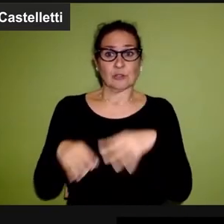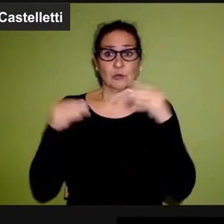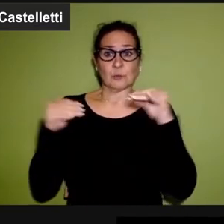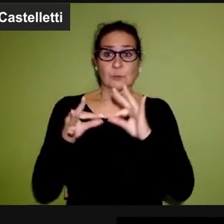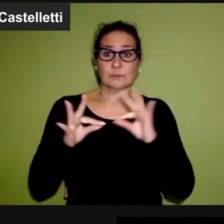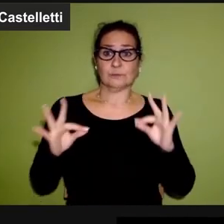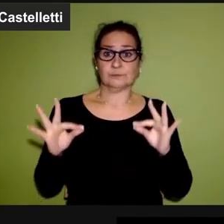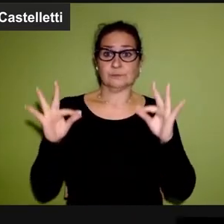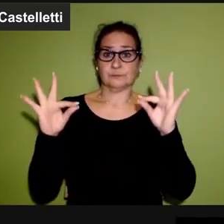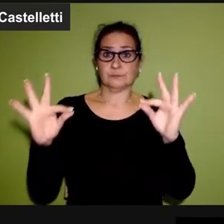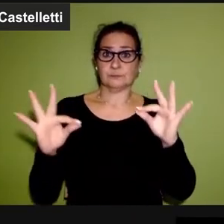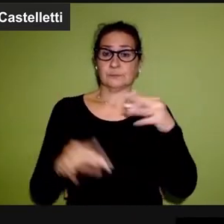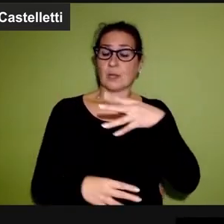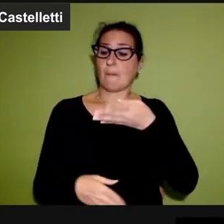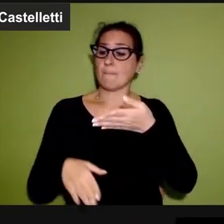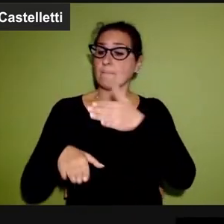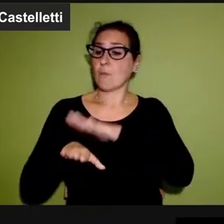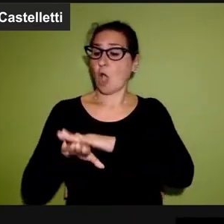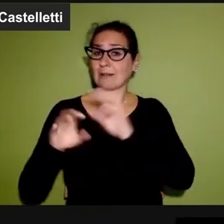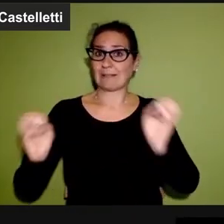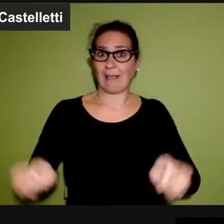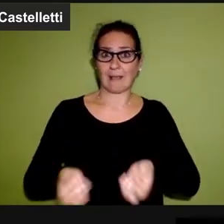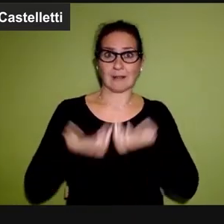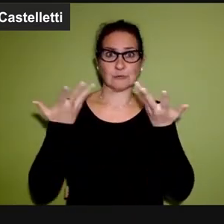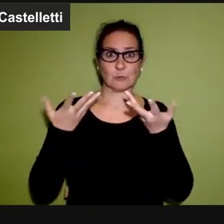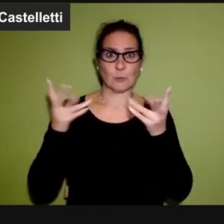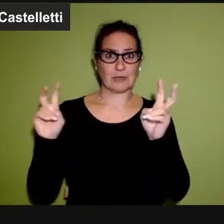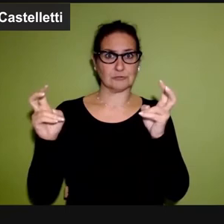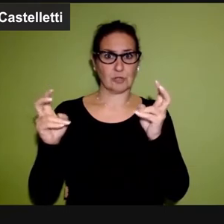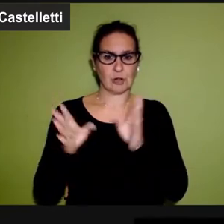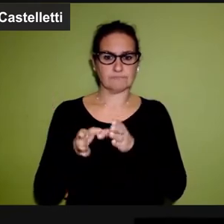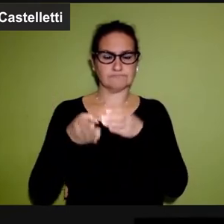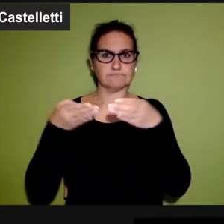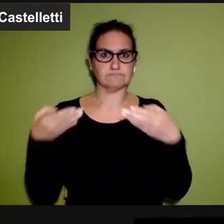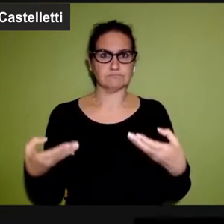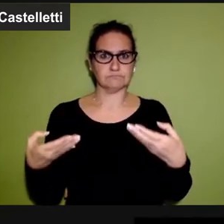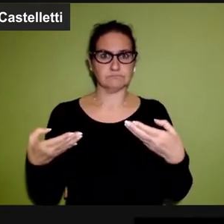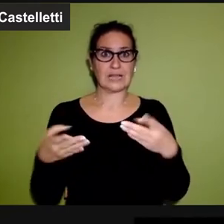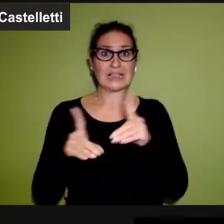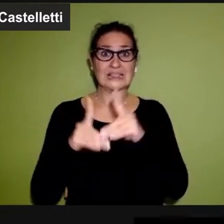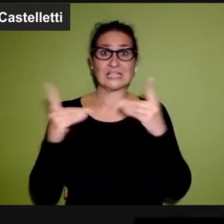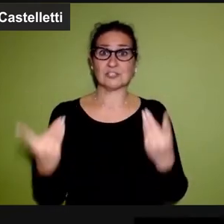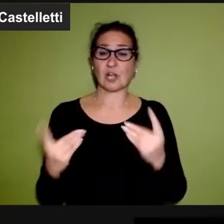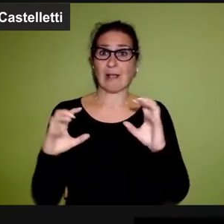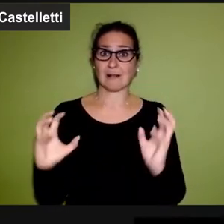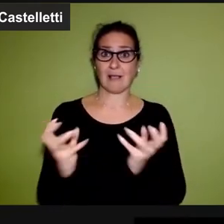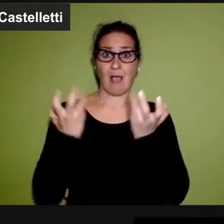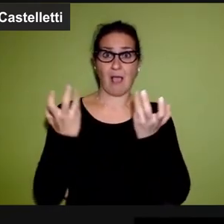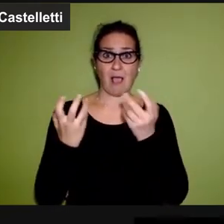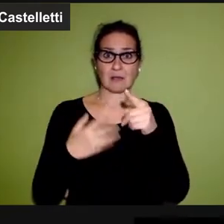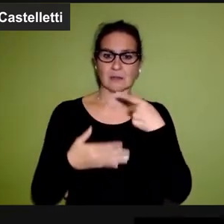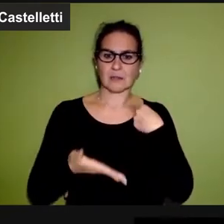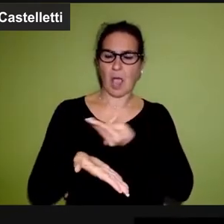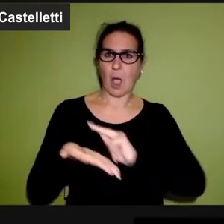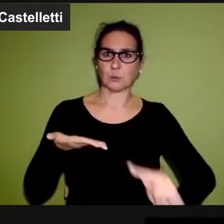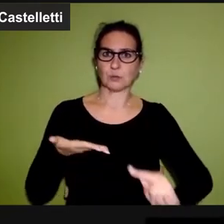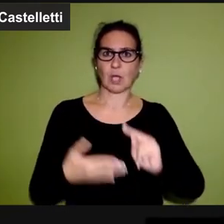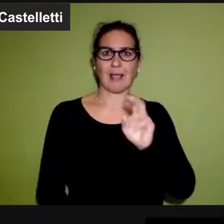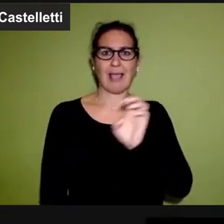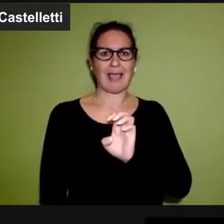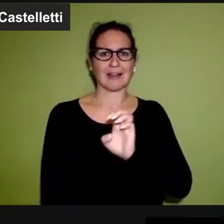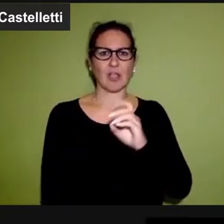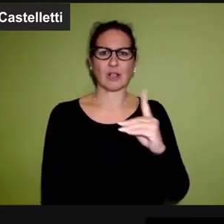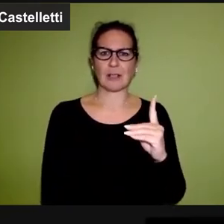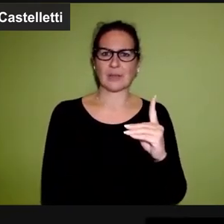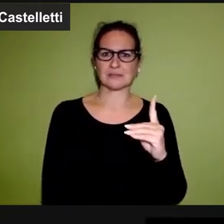introduttivo che voglio citare tratto da Morte e Ressurrezione, un volume dei Dizionari dell'Arte dove l